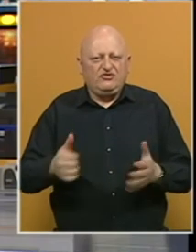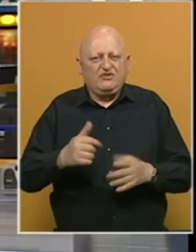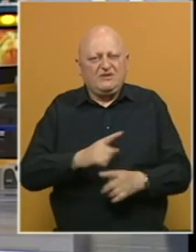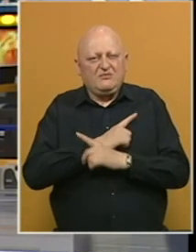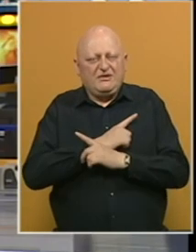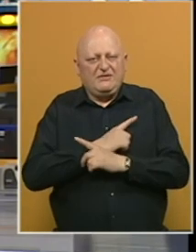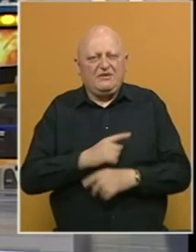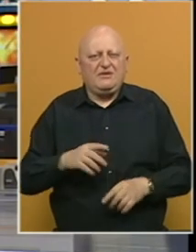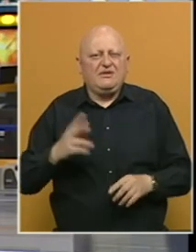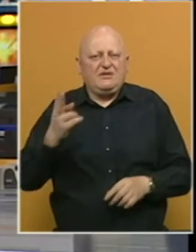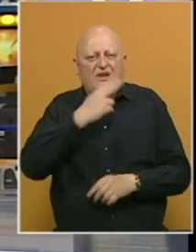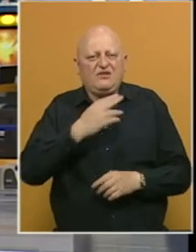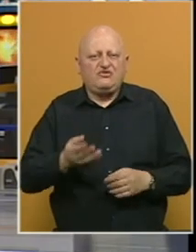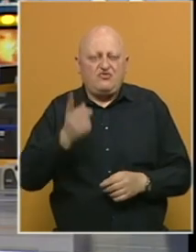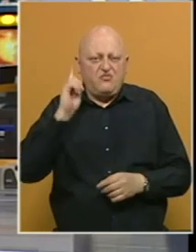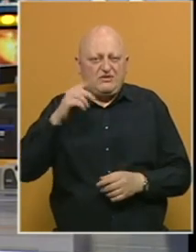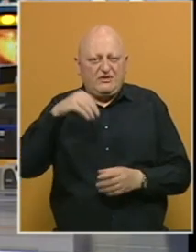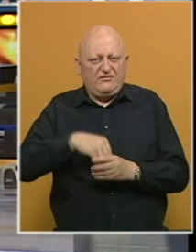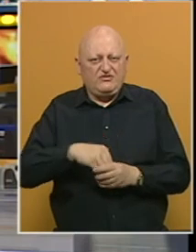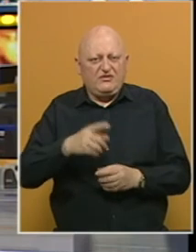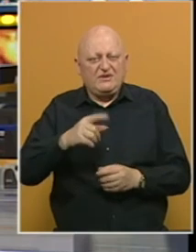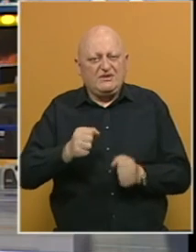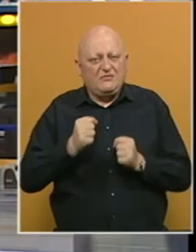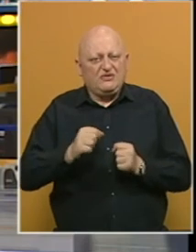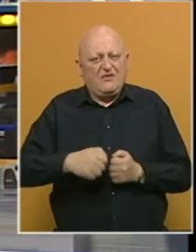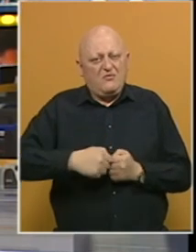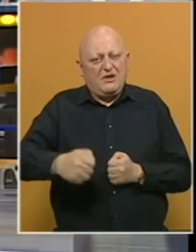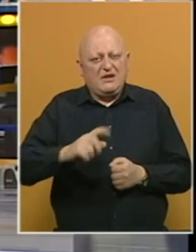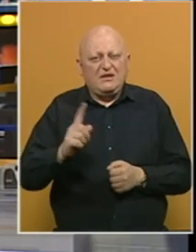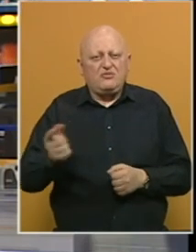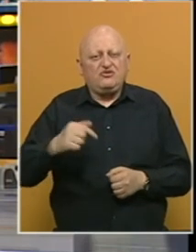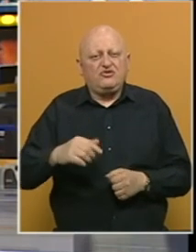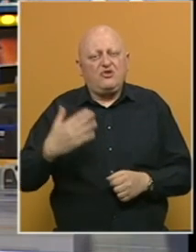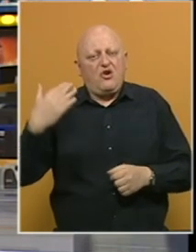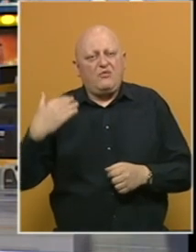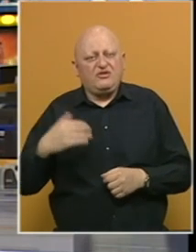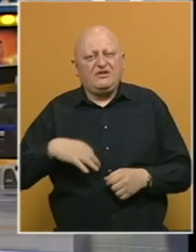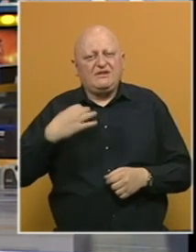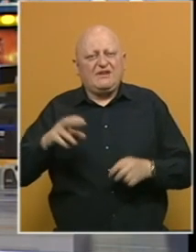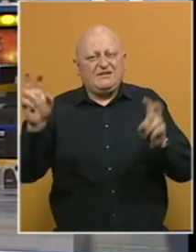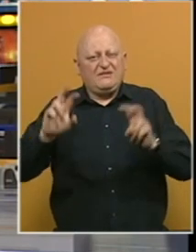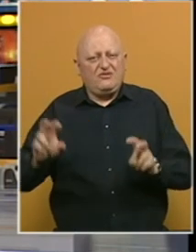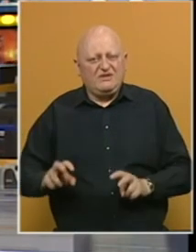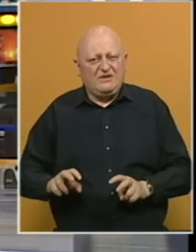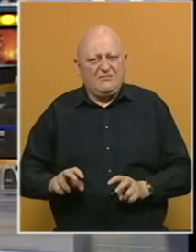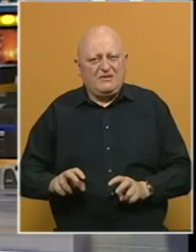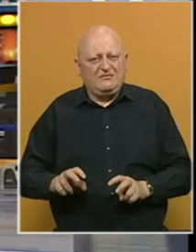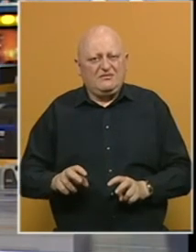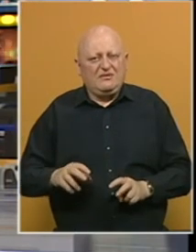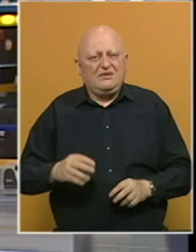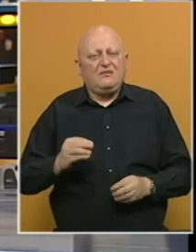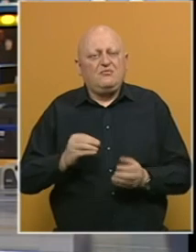preminulih. Nadležni ponovo upozoravaju stanovništvo da se pridržavaju mjera da ne bi došlo do preopterećenja zdravstvenog sistema.